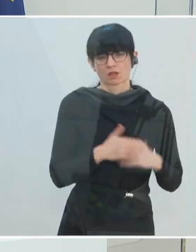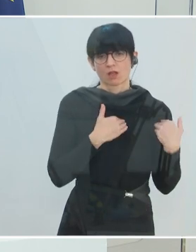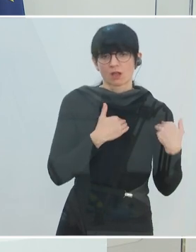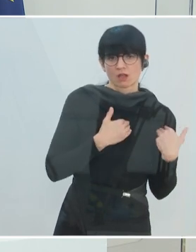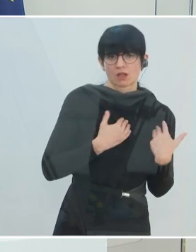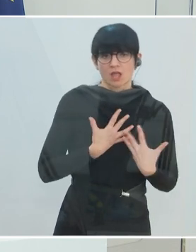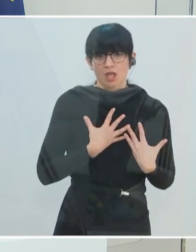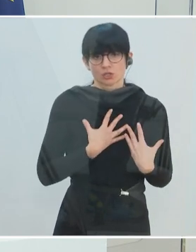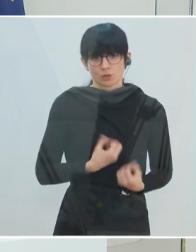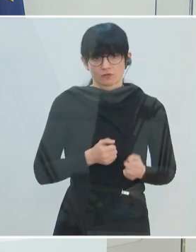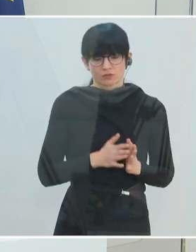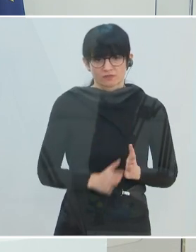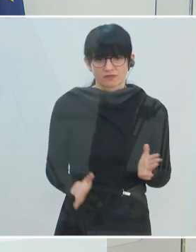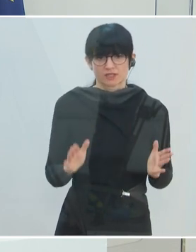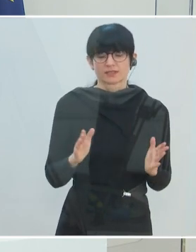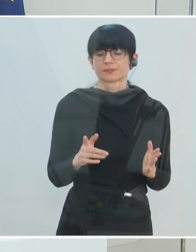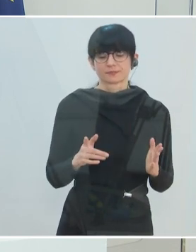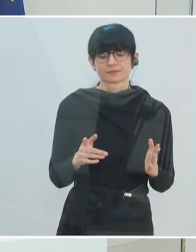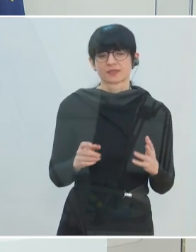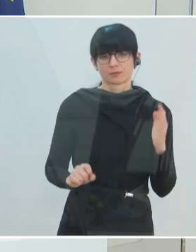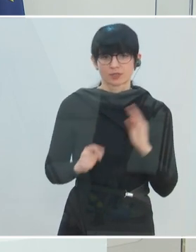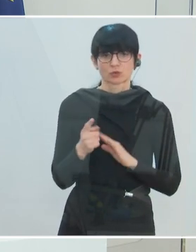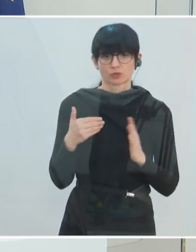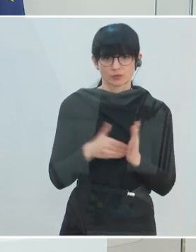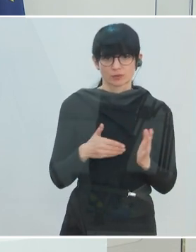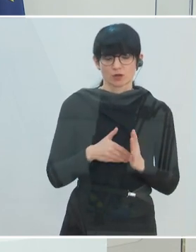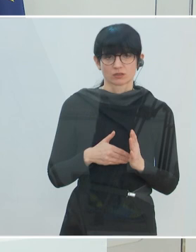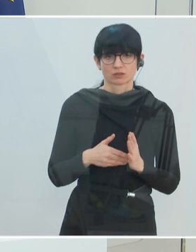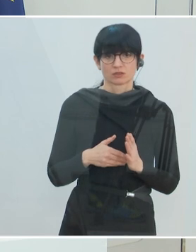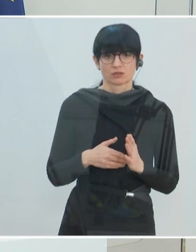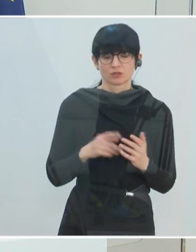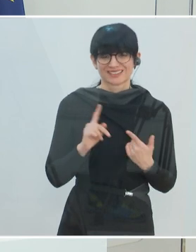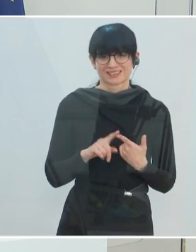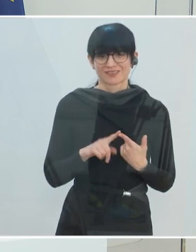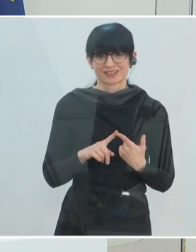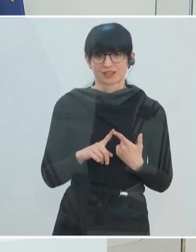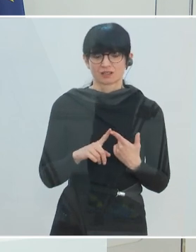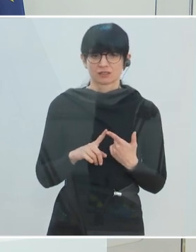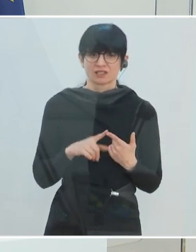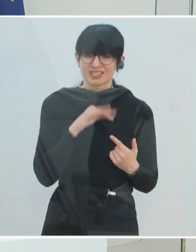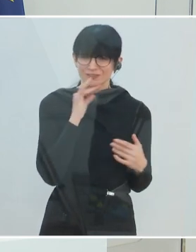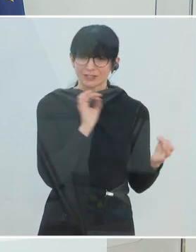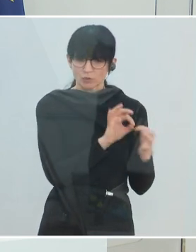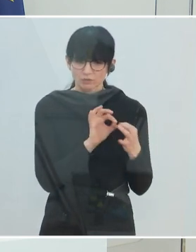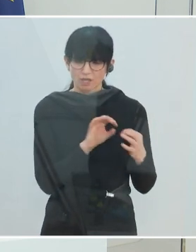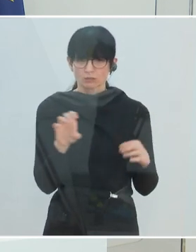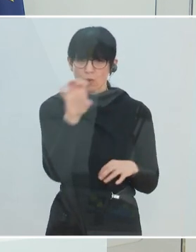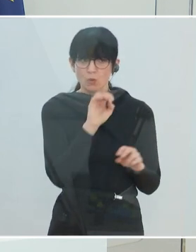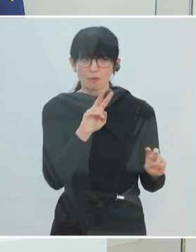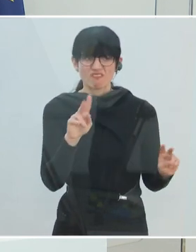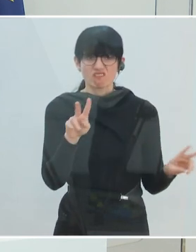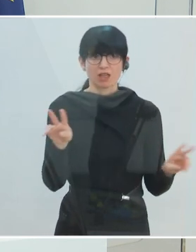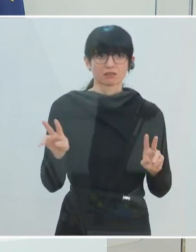Erschöpfungsphase eintritt, wir es ganz besonders brauchen. Das ist das eine. Das zweite ist, ich habe ja auch viele Kontakte in Europa und